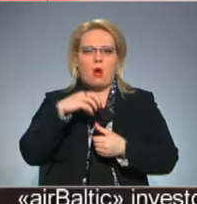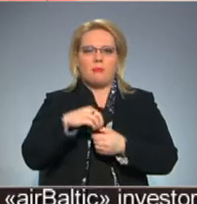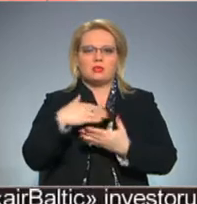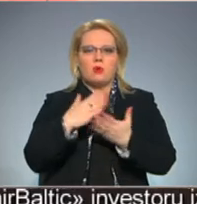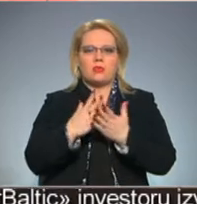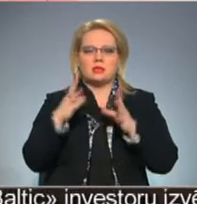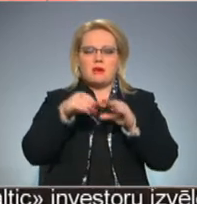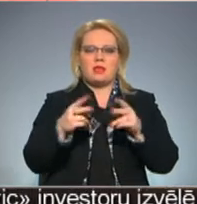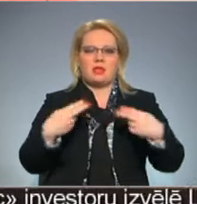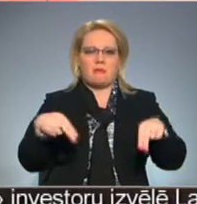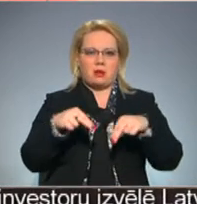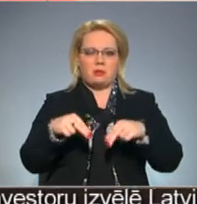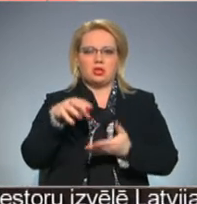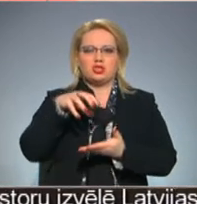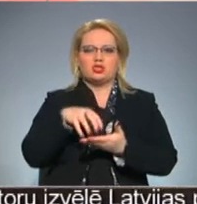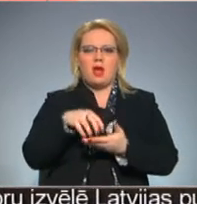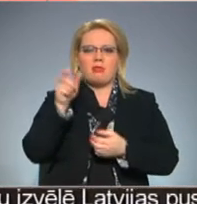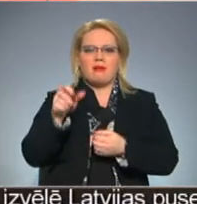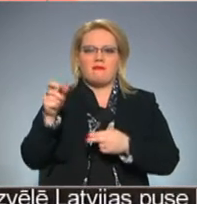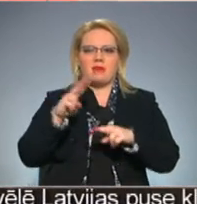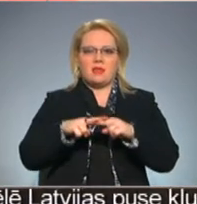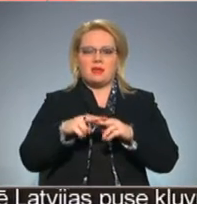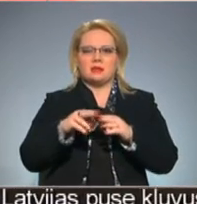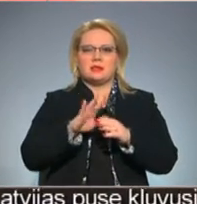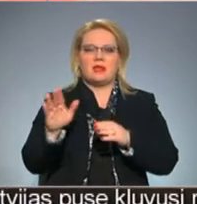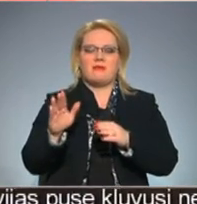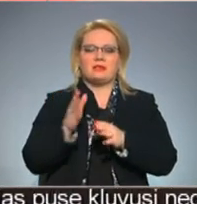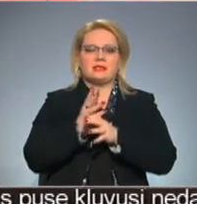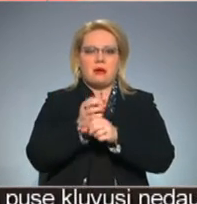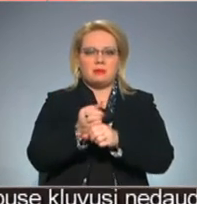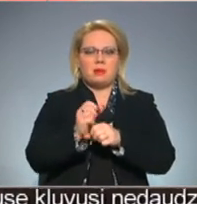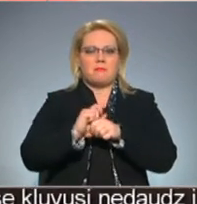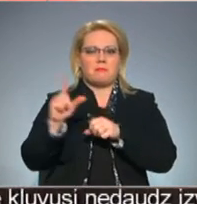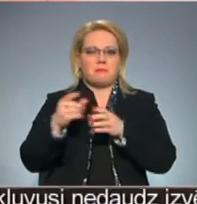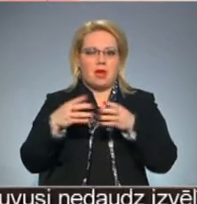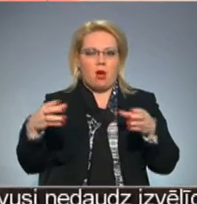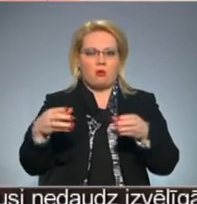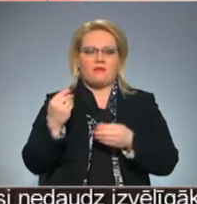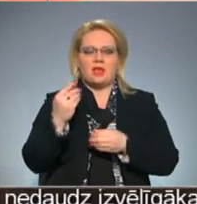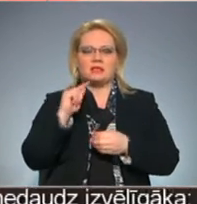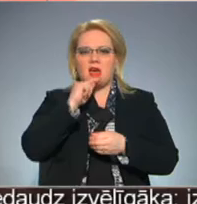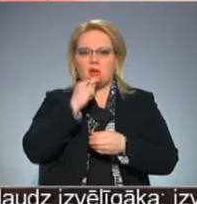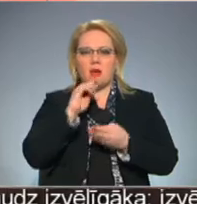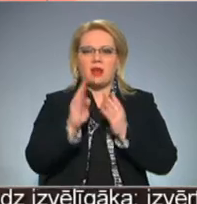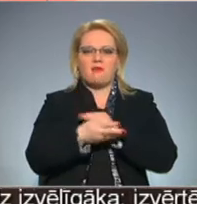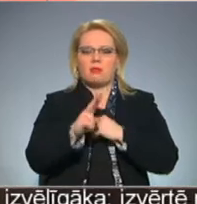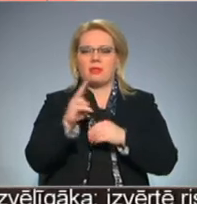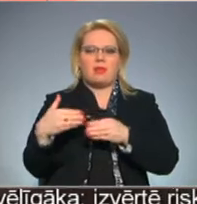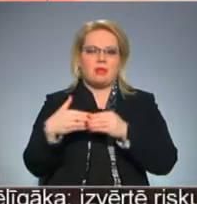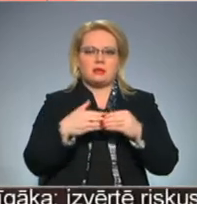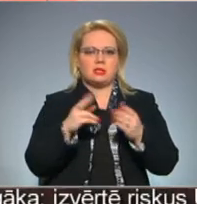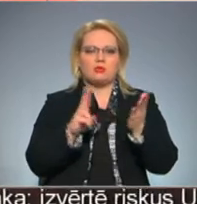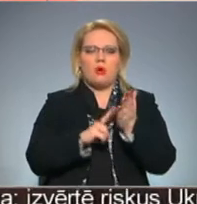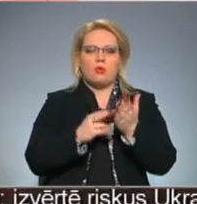apvienos departamentos. Štāta vietas gan tieši pretē ne samazinās, bet pieauga tādējādi finansāla ekonomija reformas nenesīs.